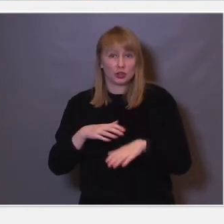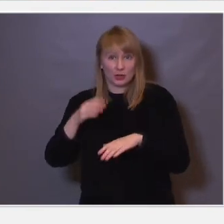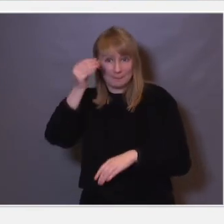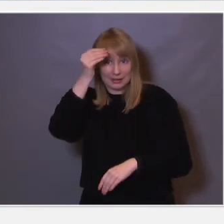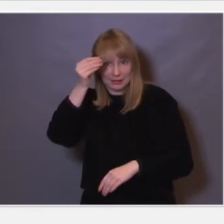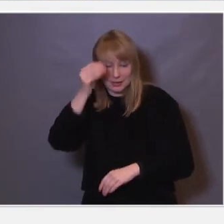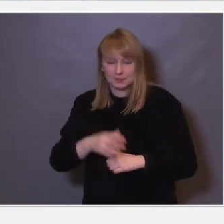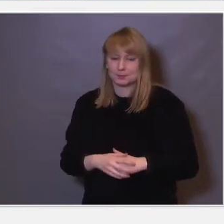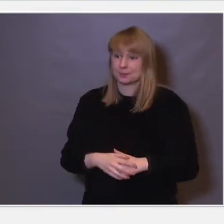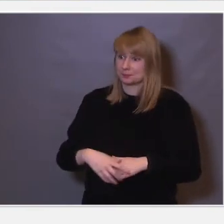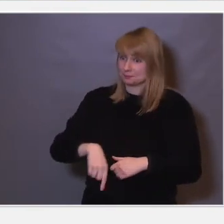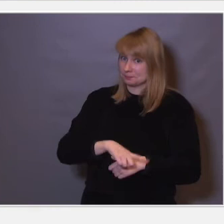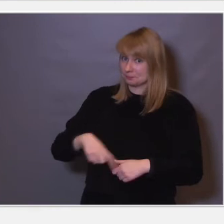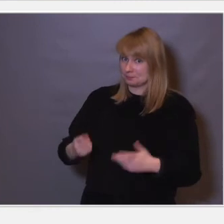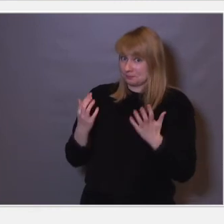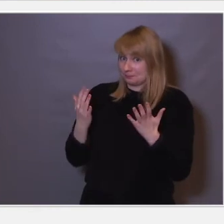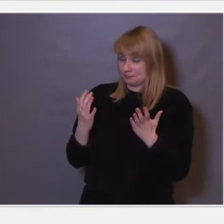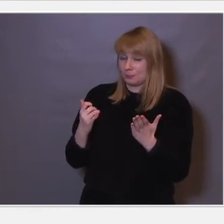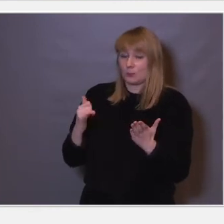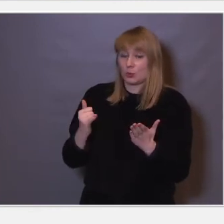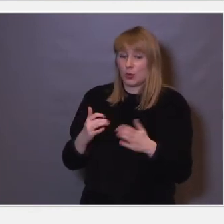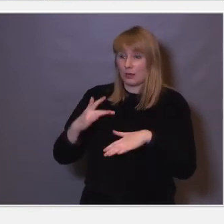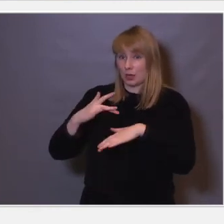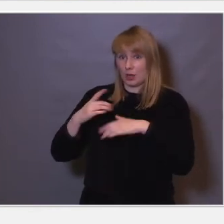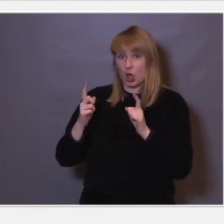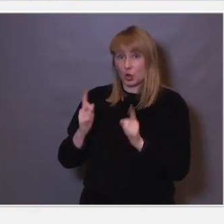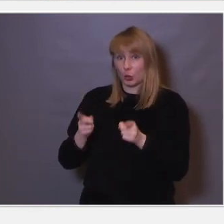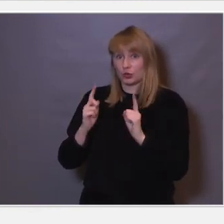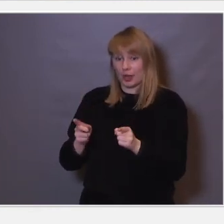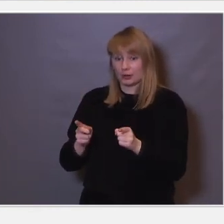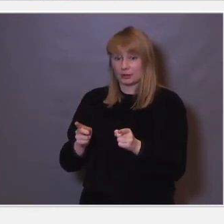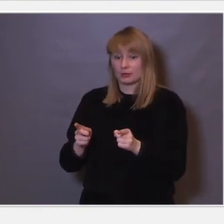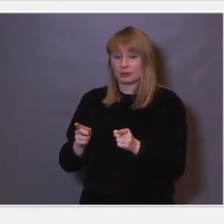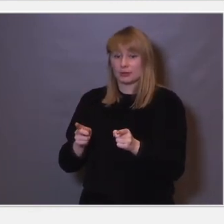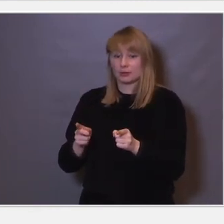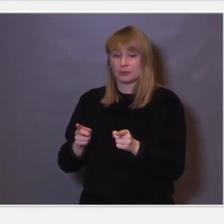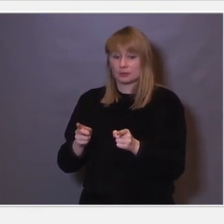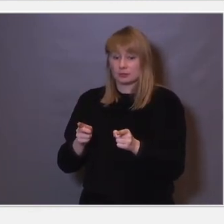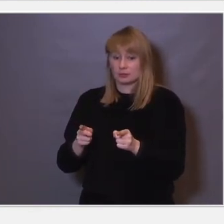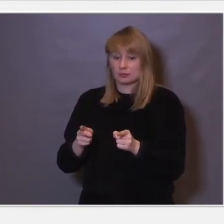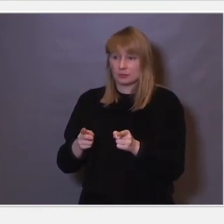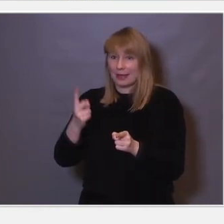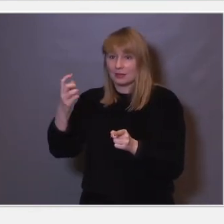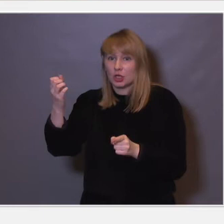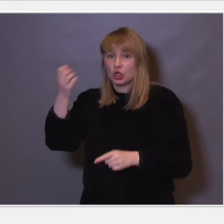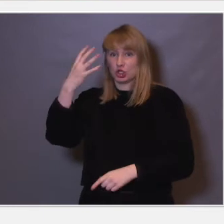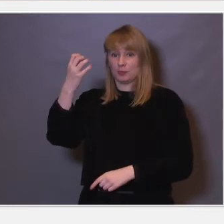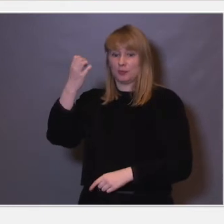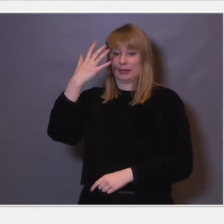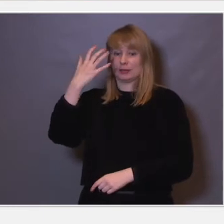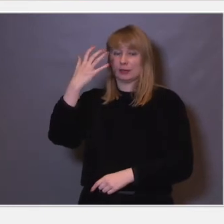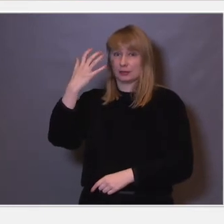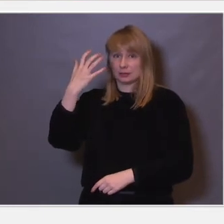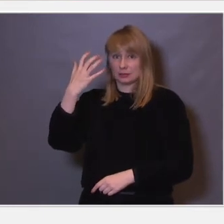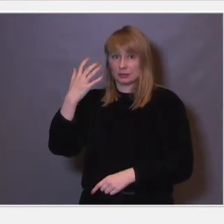Og hva vi da gjorde, det var at vi tok en rotte, og så assosierte vi den med, eller tok en rotte, og så tok vi et lysblink, og så lot